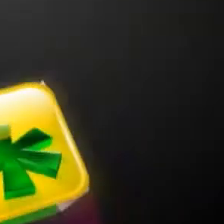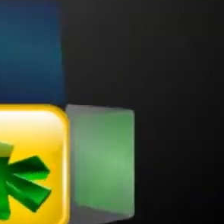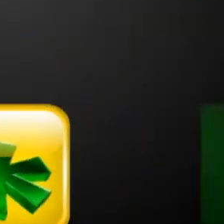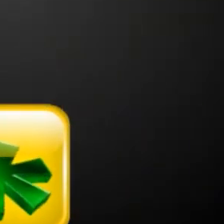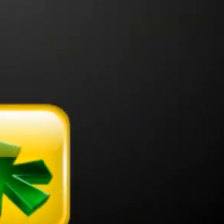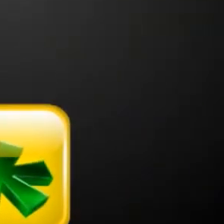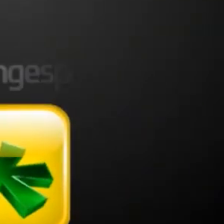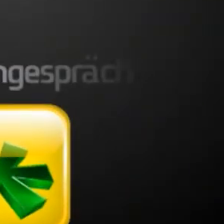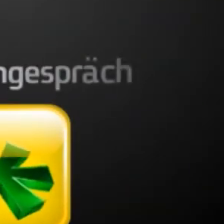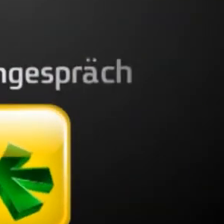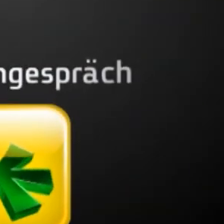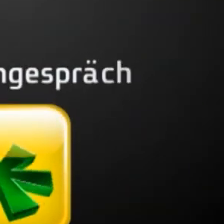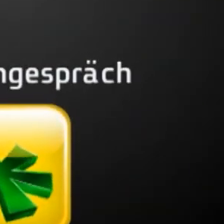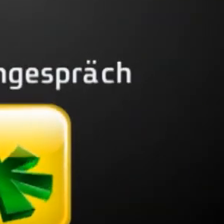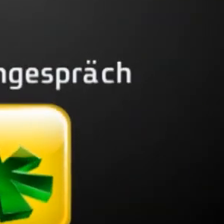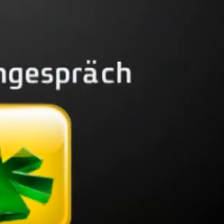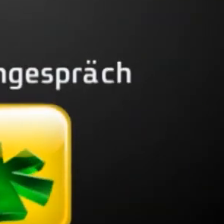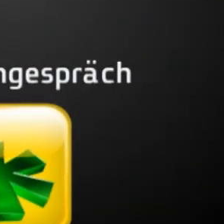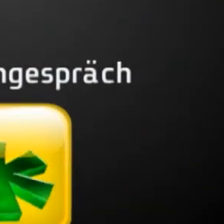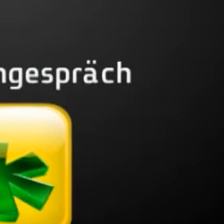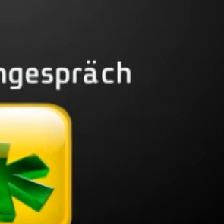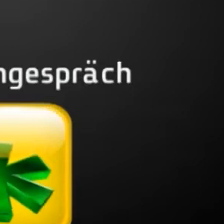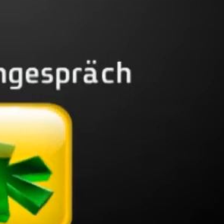Un Telefongespräch